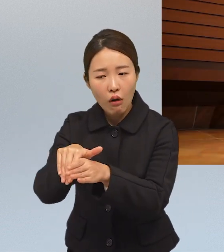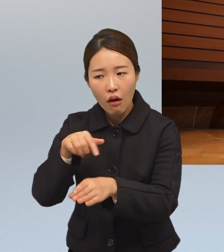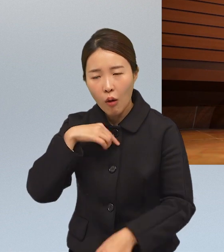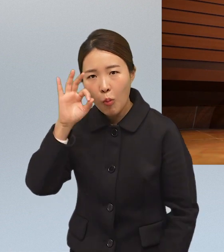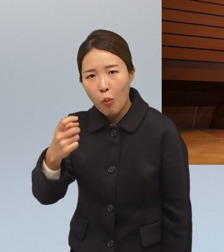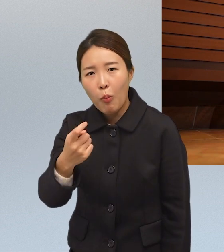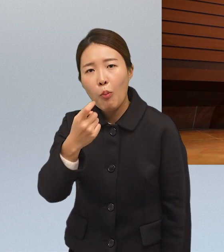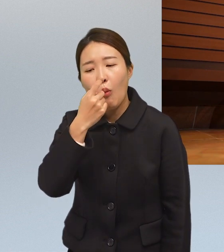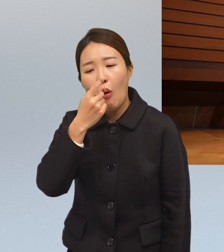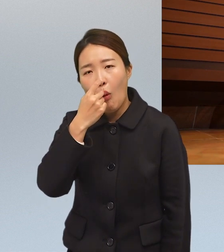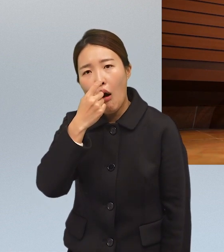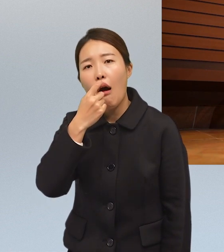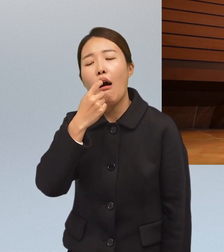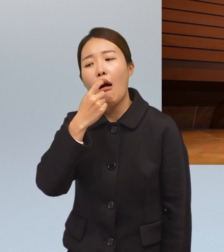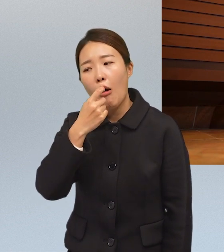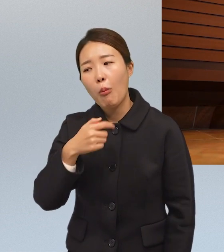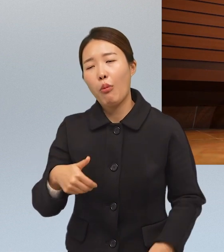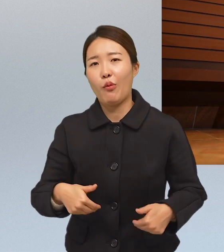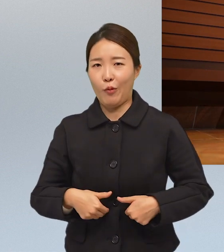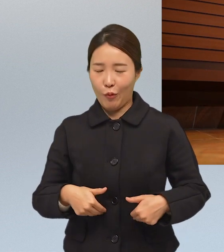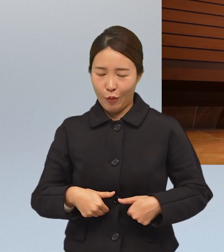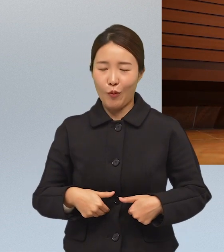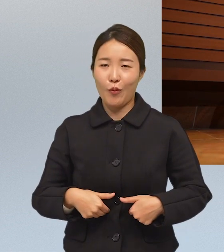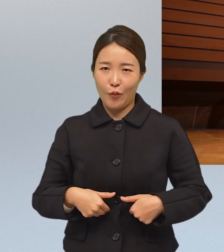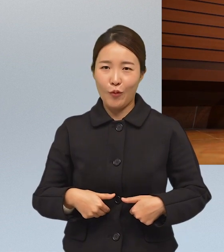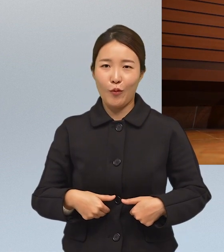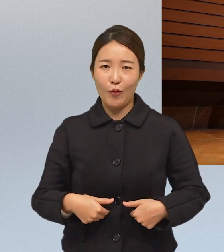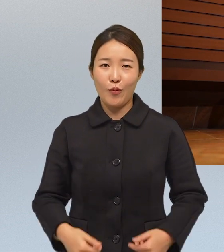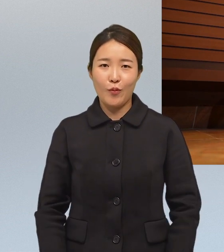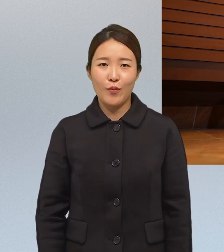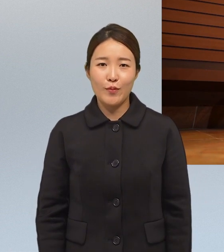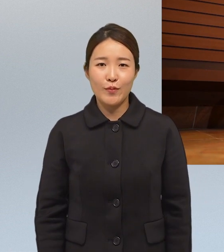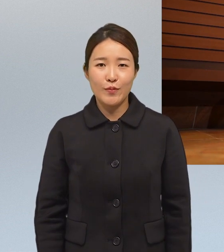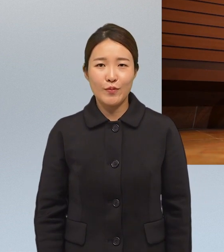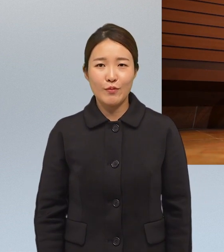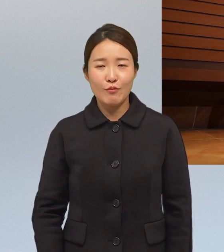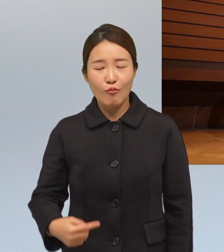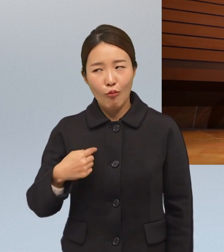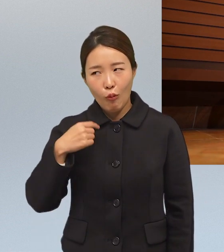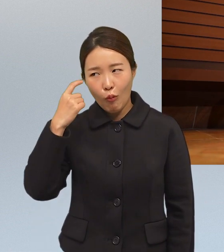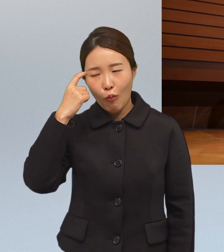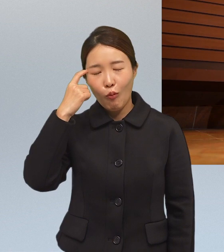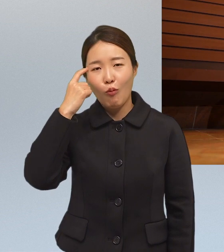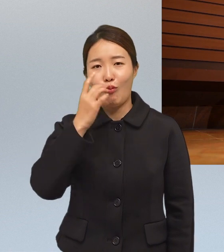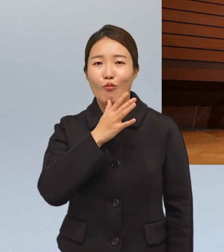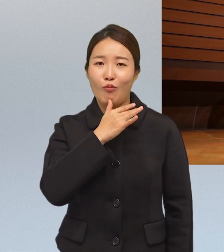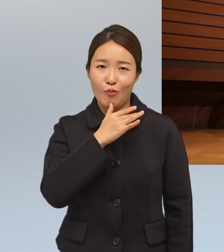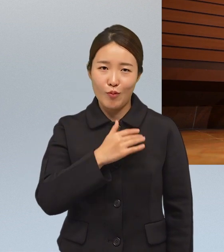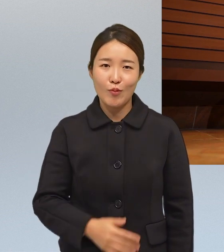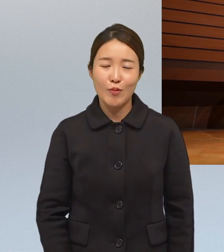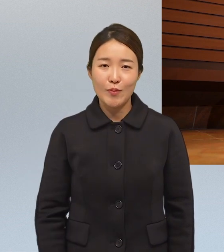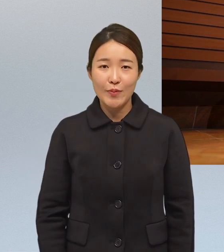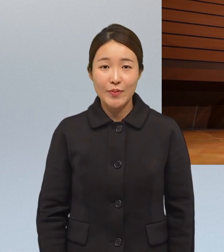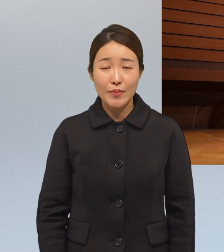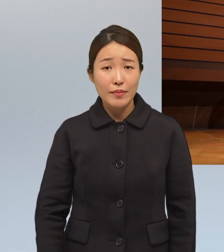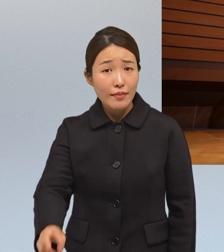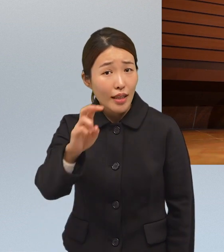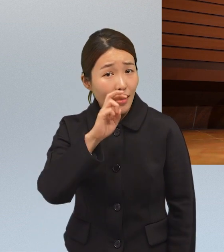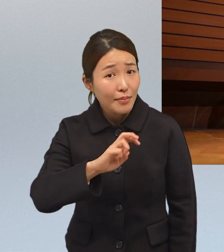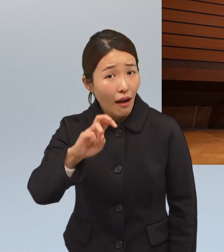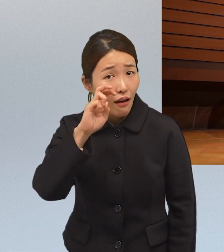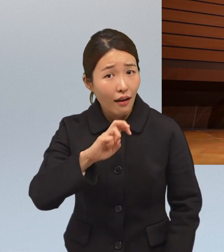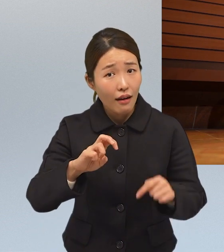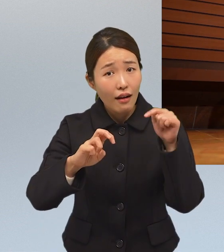문화에서 우리가 배우고 생각해야 될 부분이 있겠다 이런 생각이 좀 드는 것 같습니다 그리고